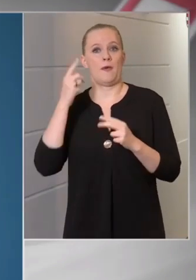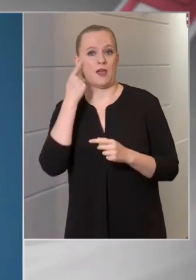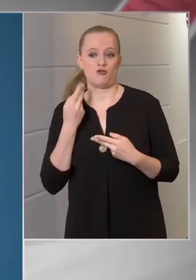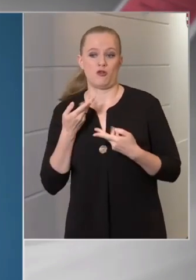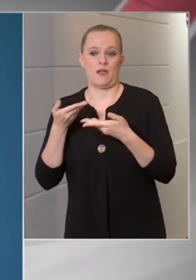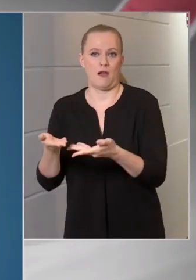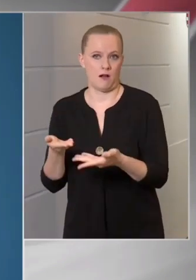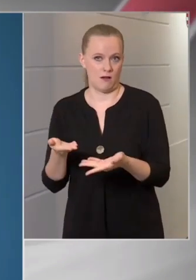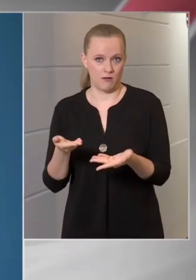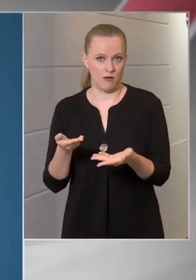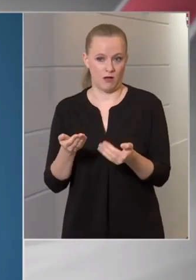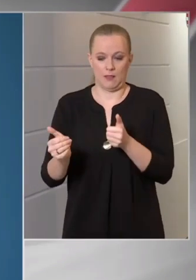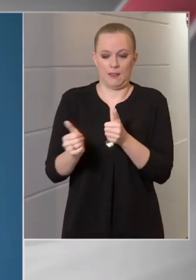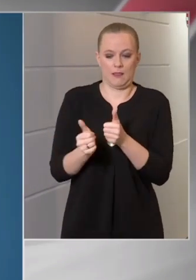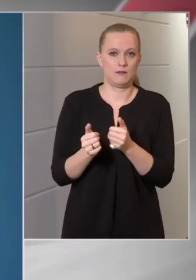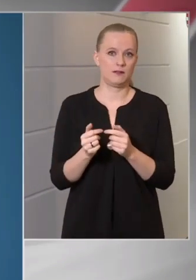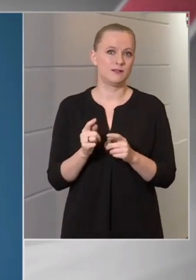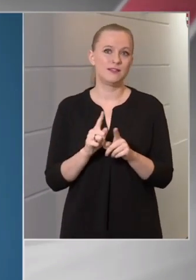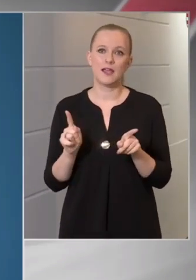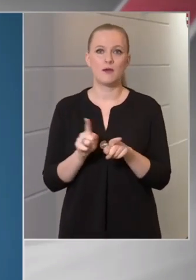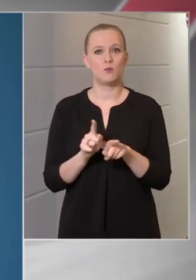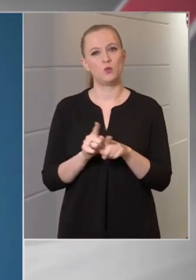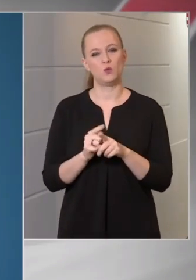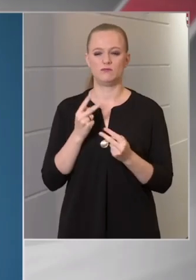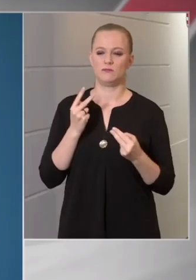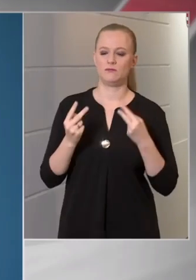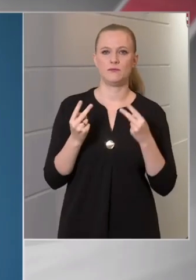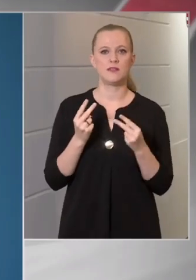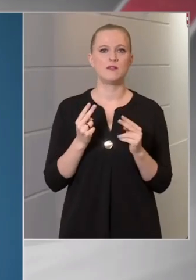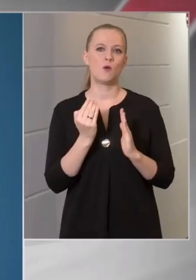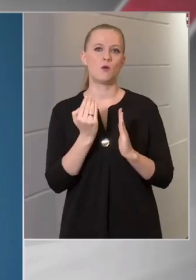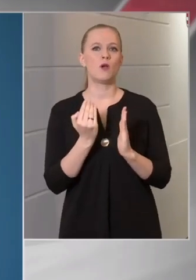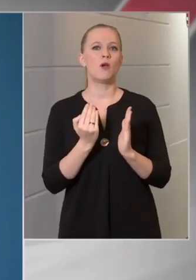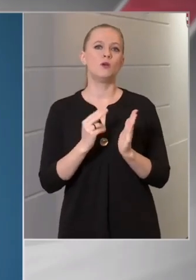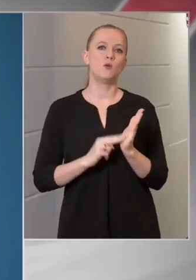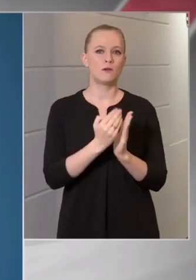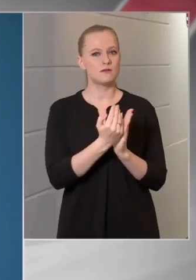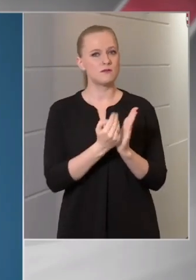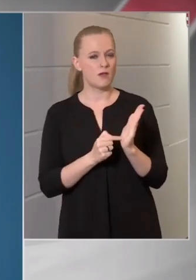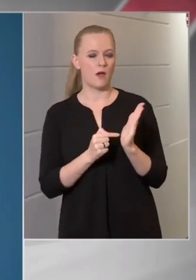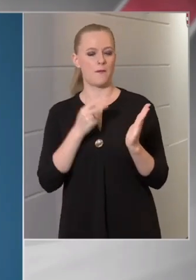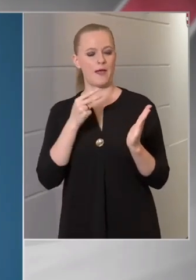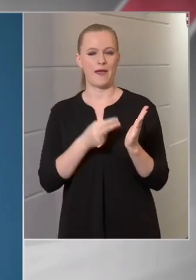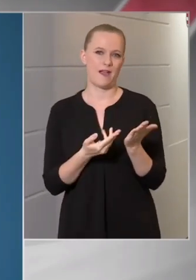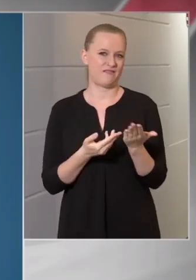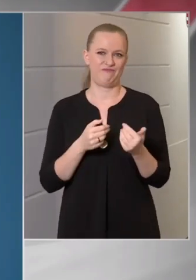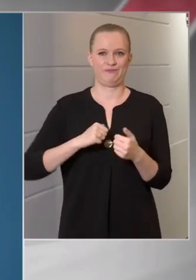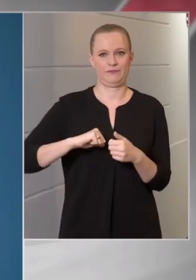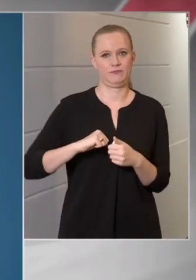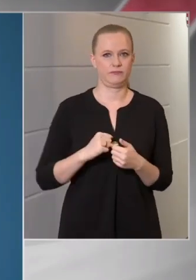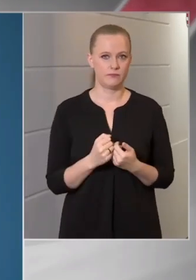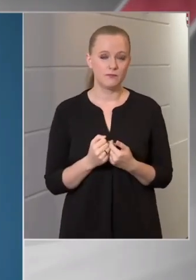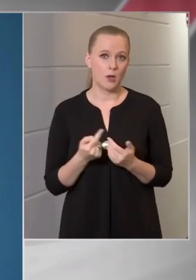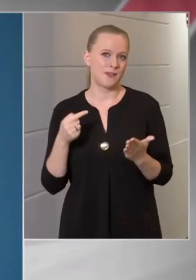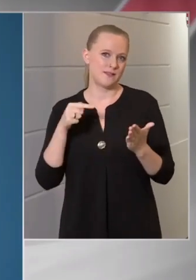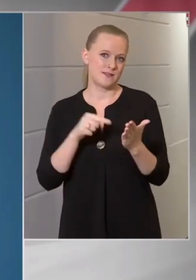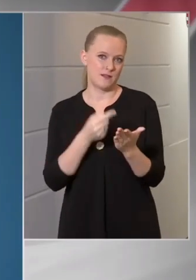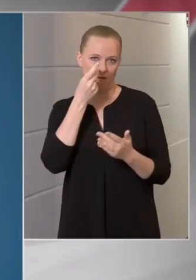nem úgy értékeljük a jogszabályt, ahogyan annak a célja